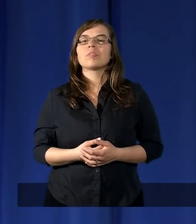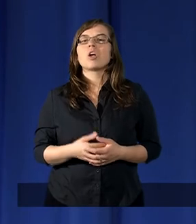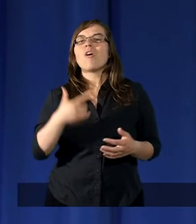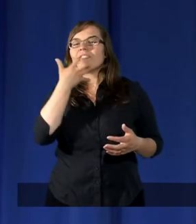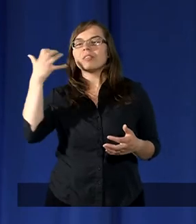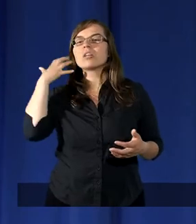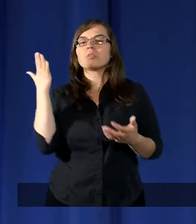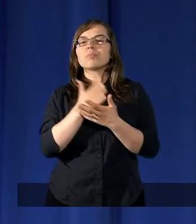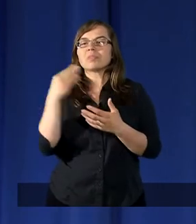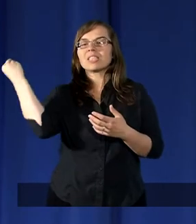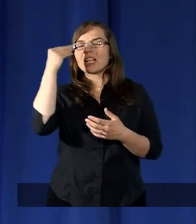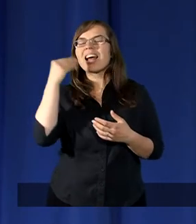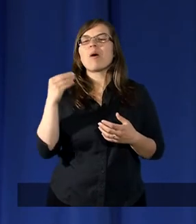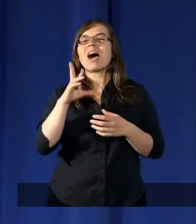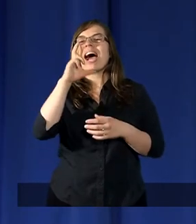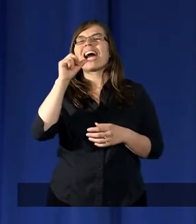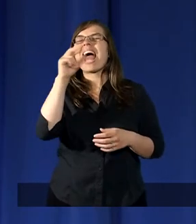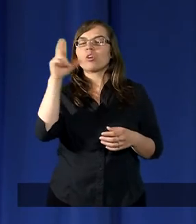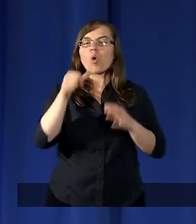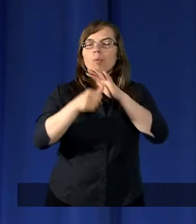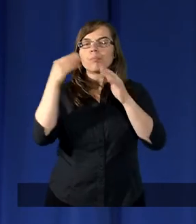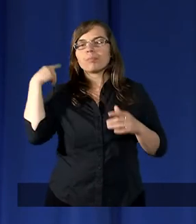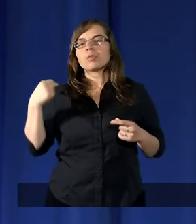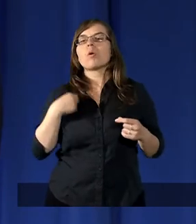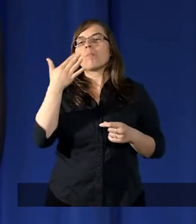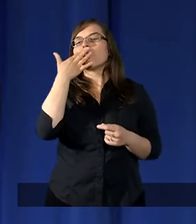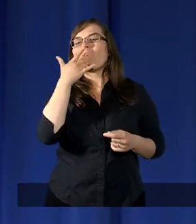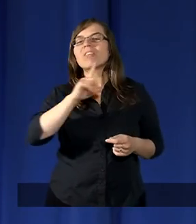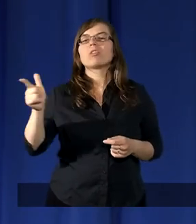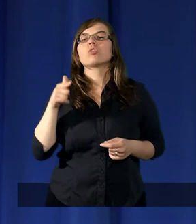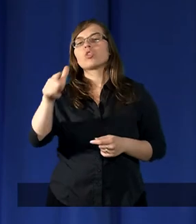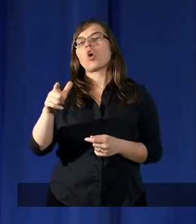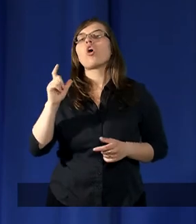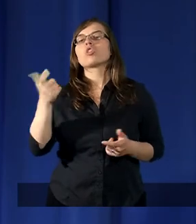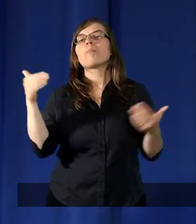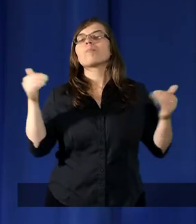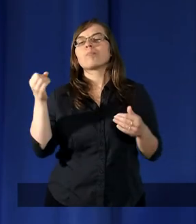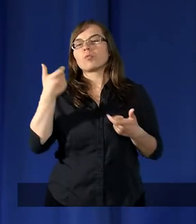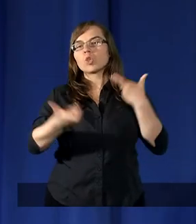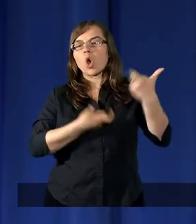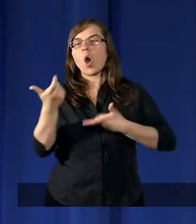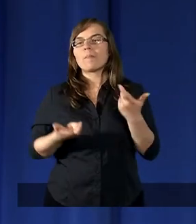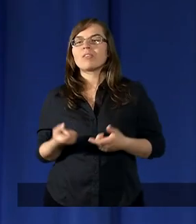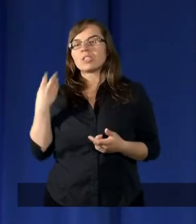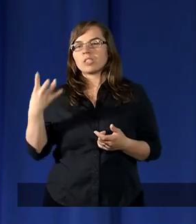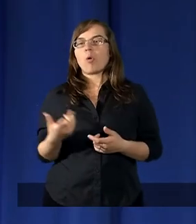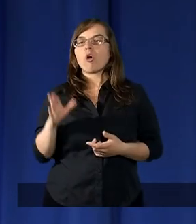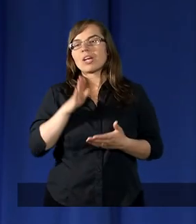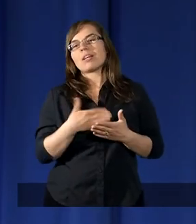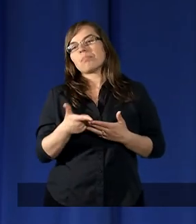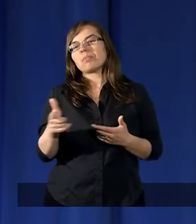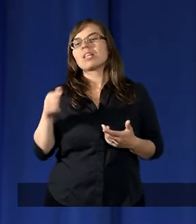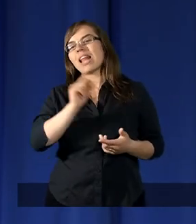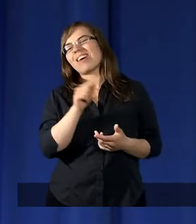ówczesny nauczyciel, rektor Maszczak mówił, co Mojżesz zrobił, a mianowicie